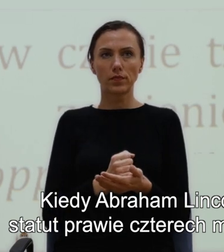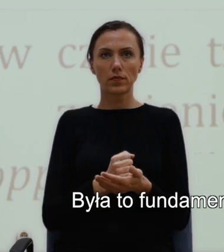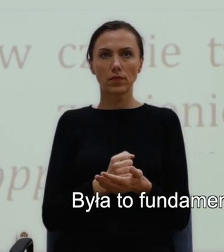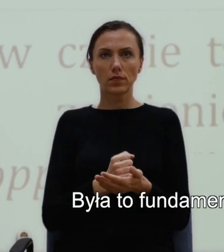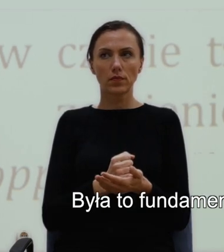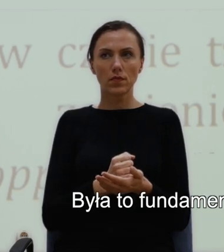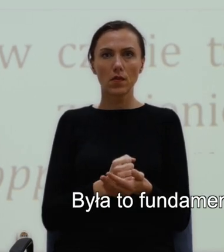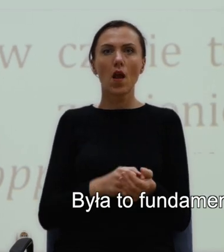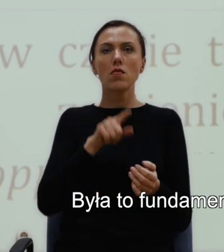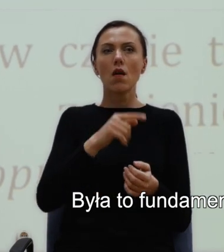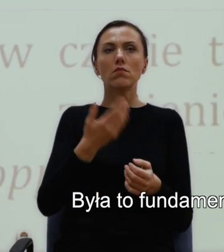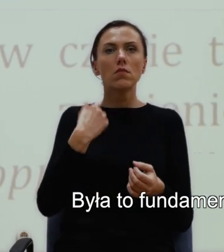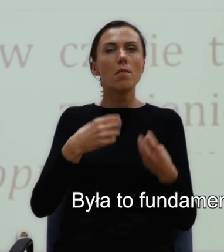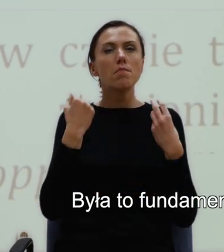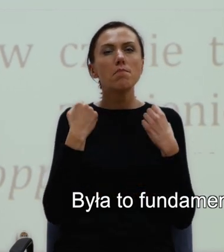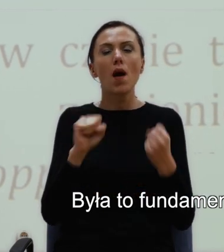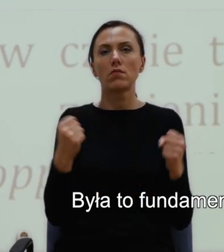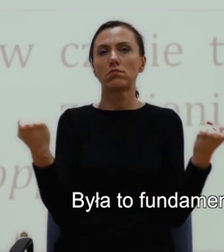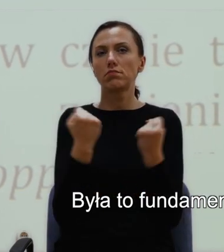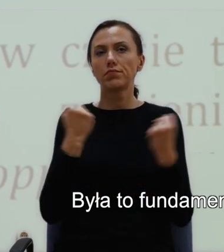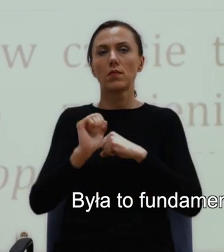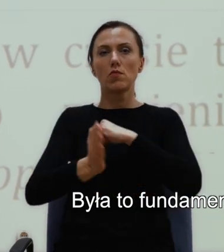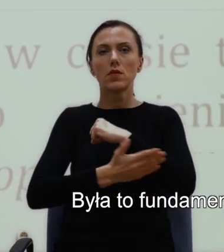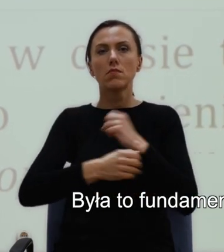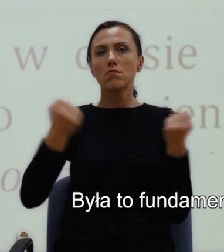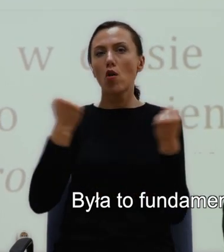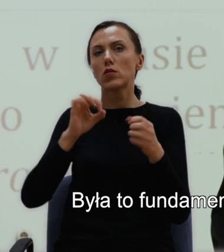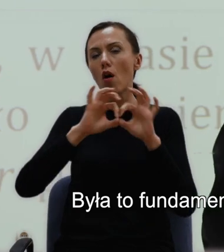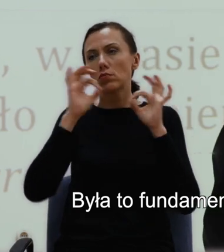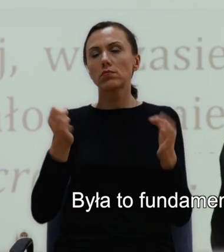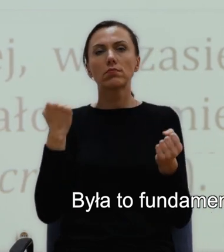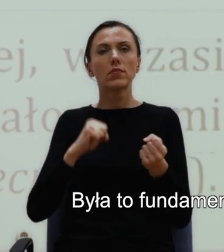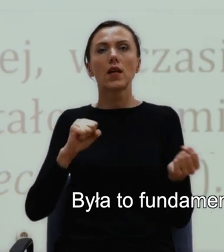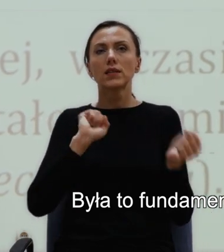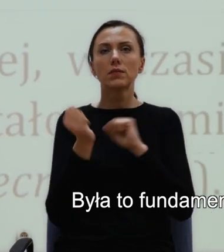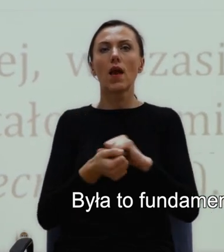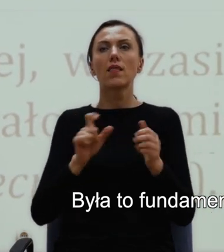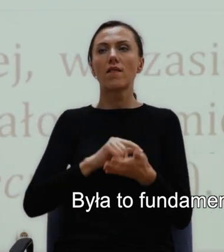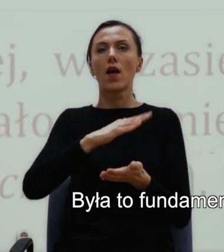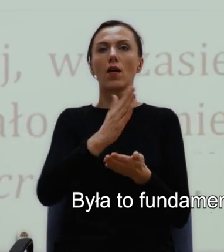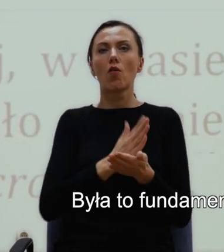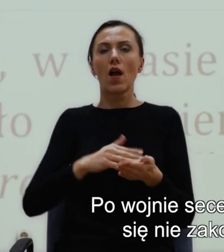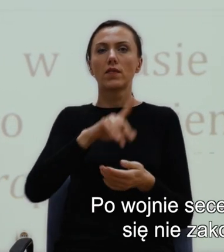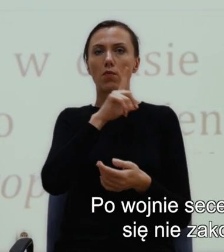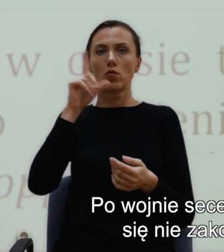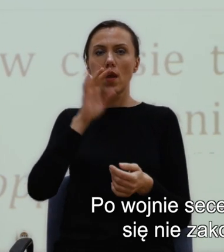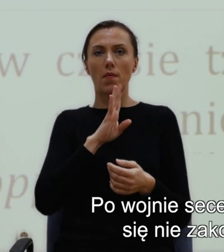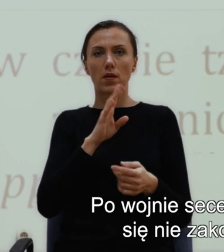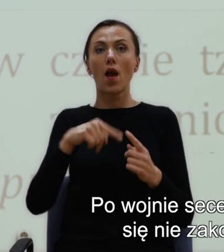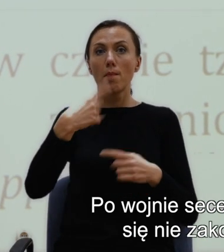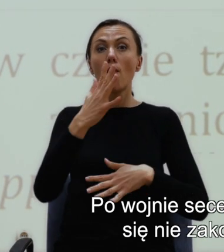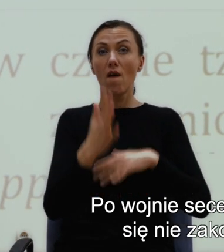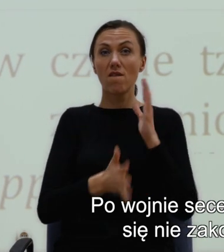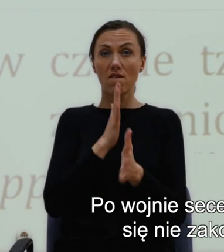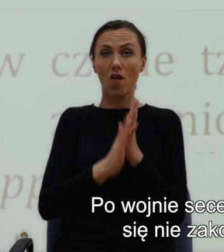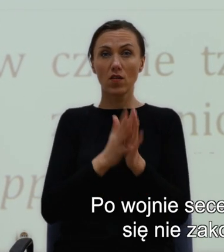Była to fundamentalna zmiana w geografii społecznej Ameryki. Po wojnie secesyjnej